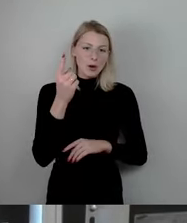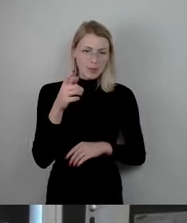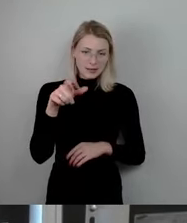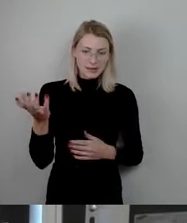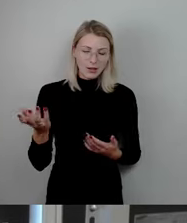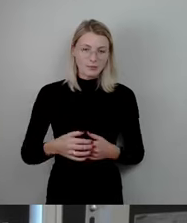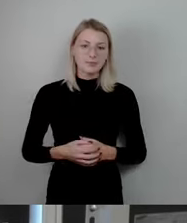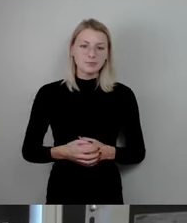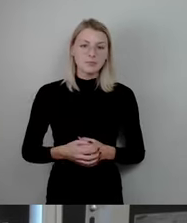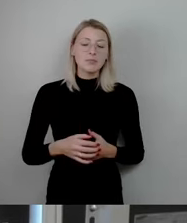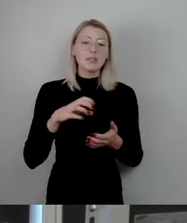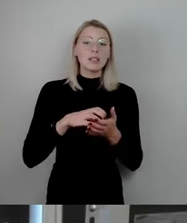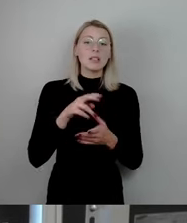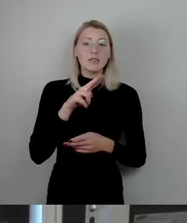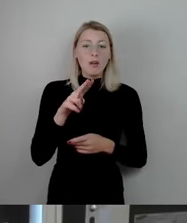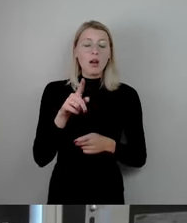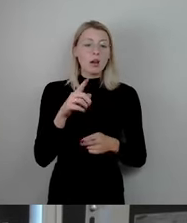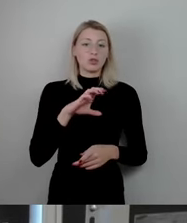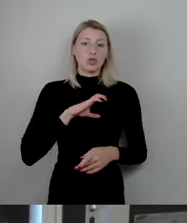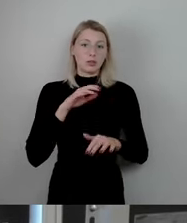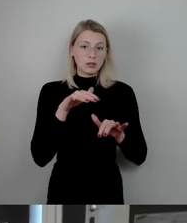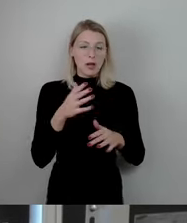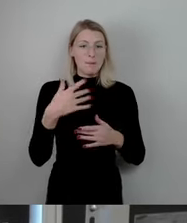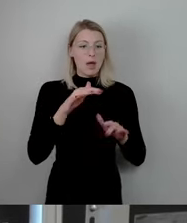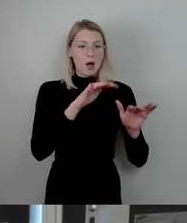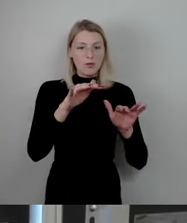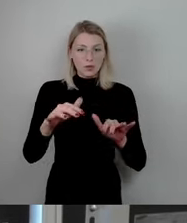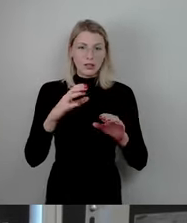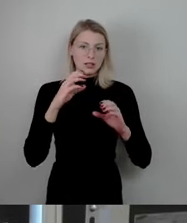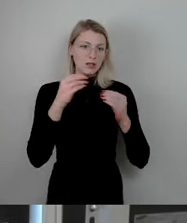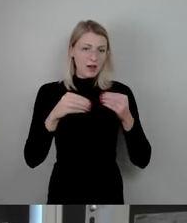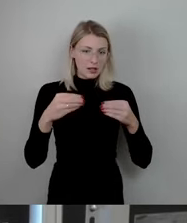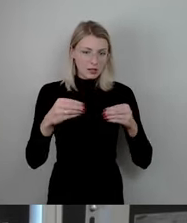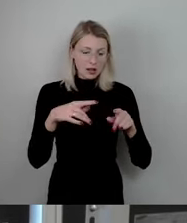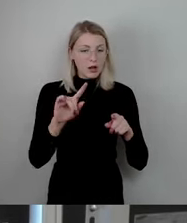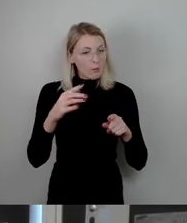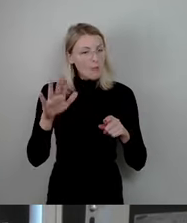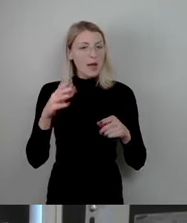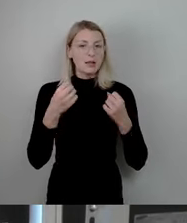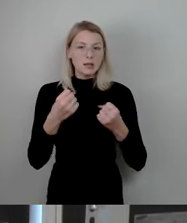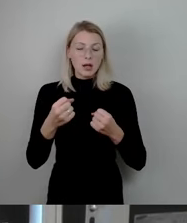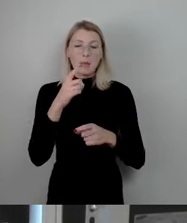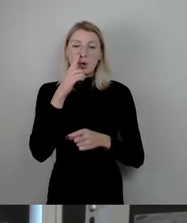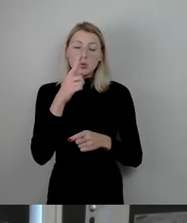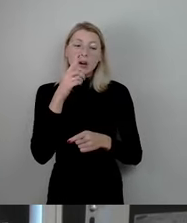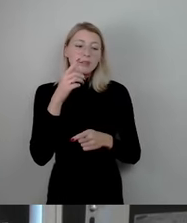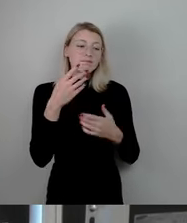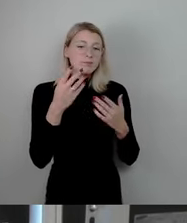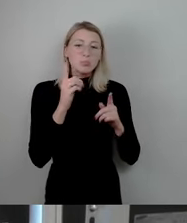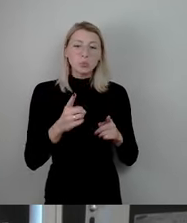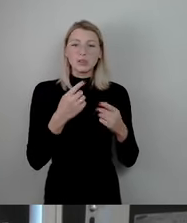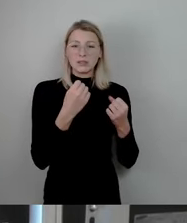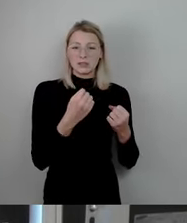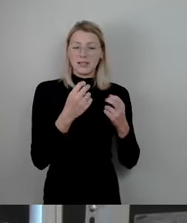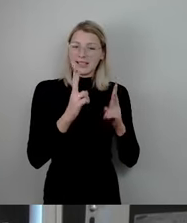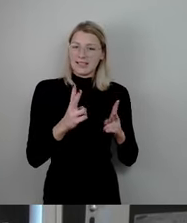Citywache bietet die Chance für mehr Aufenthaltsqualität und auch für mehr Sicherheit, aber nur, wenn wir sie richtig gestaltet. Als Bündnis